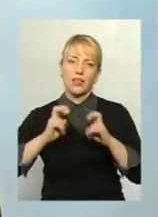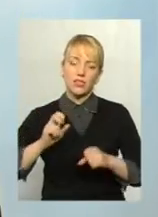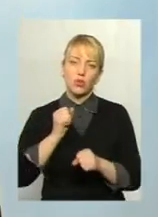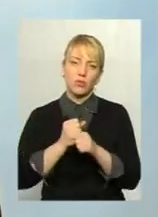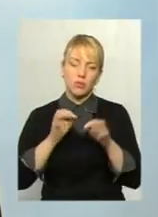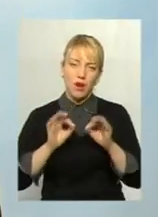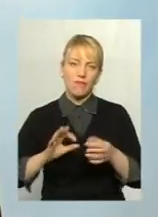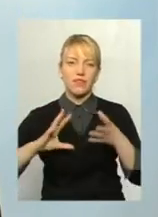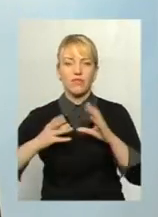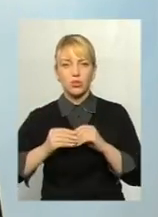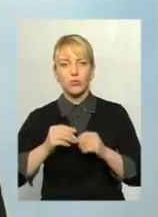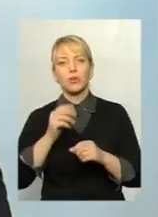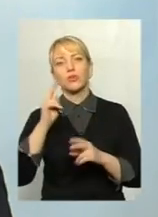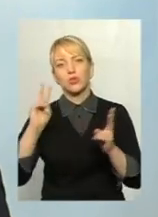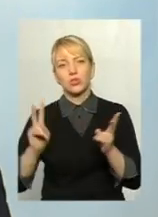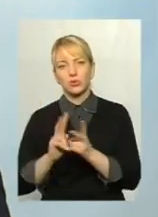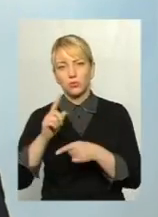робіть правильні висновки. Побачимось.